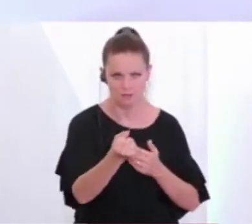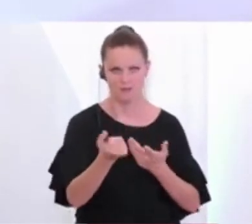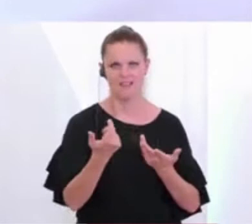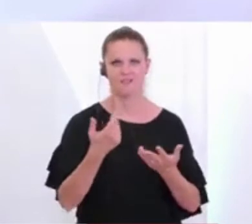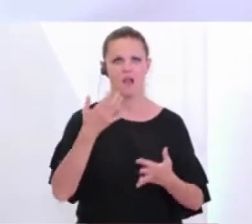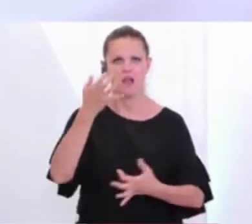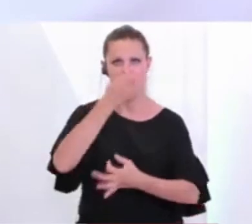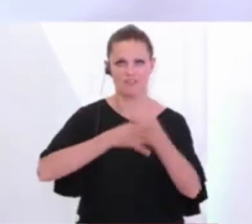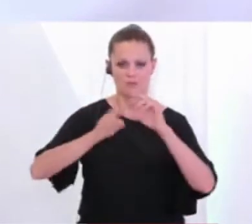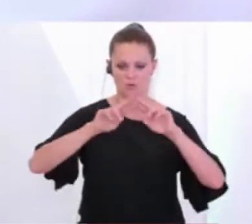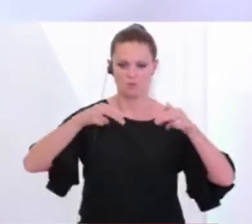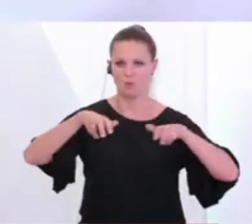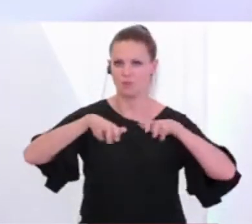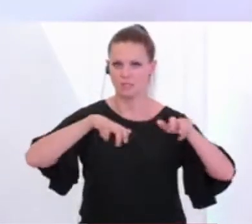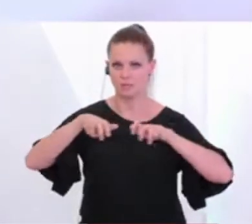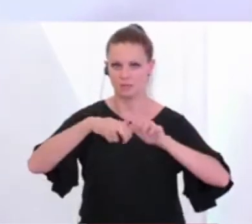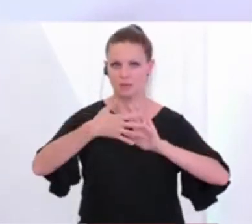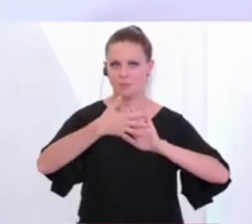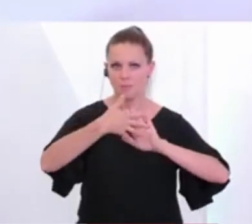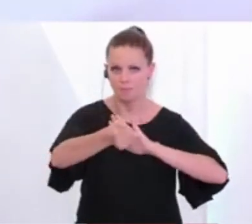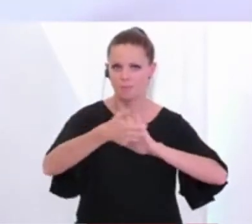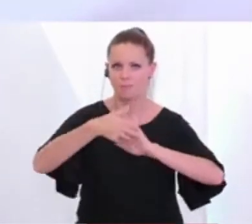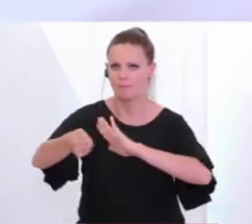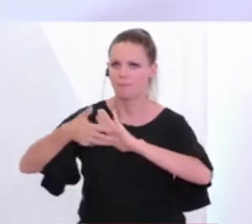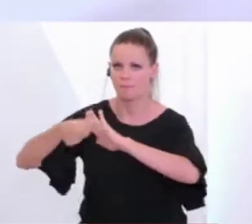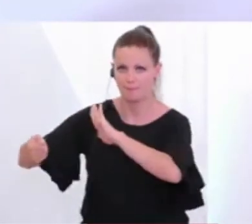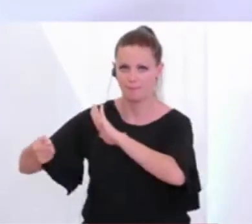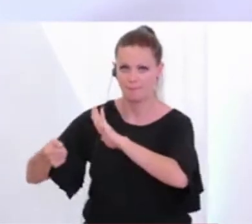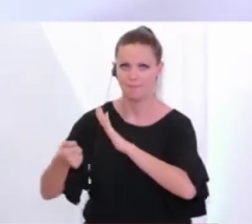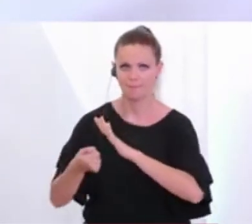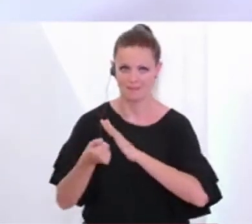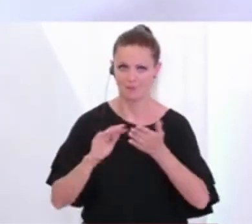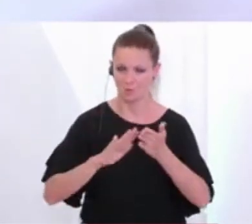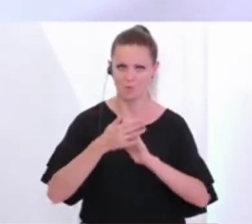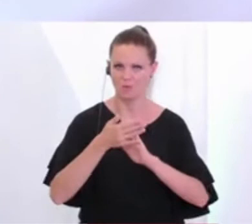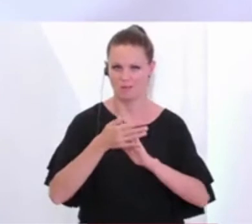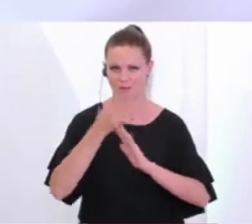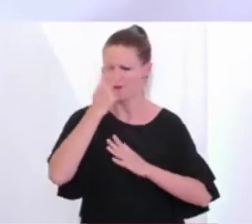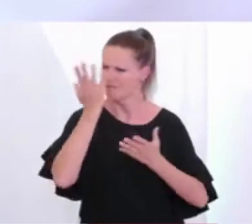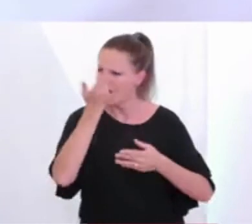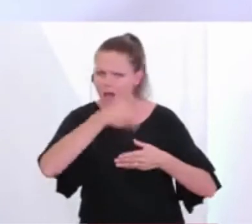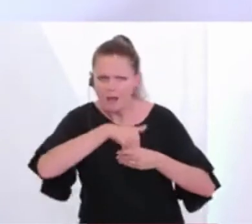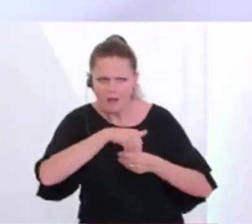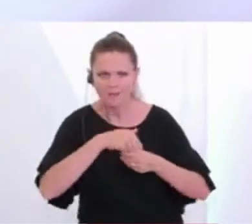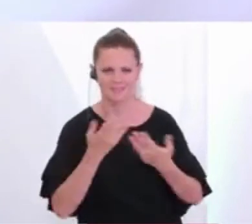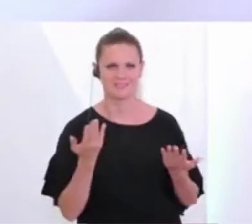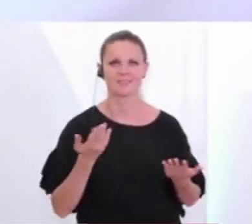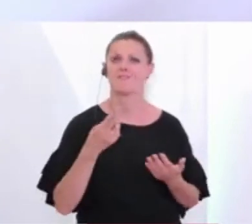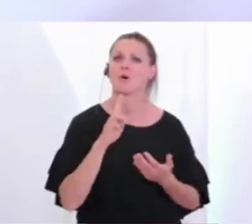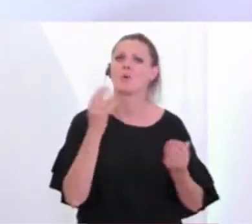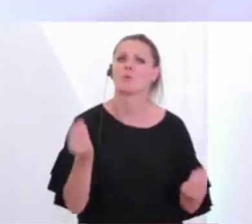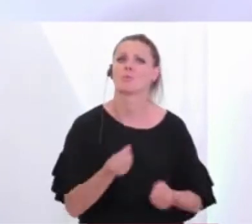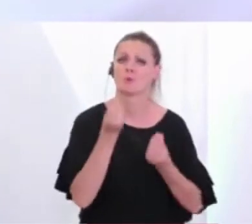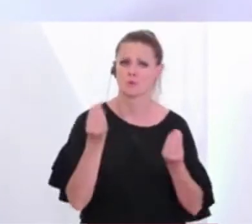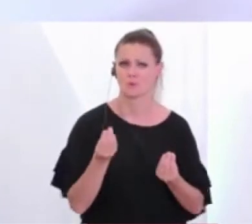Informationen der Bundesregierung an die Communities, in den Communities angekommen sind, schlicht wird, weil vielfach